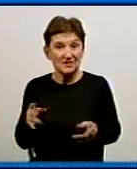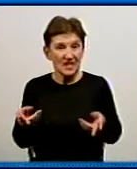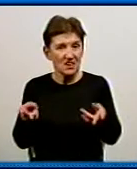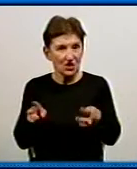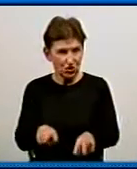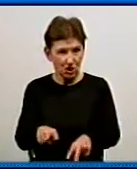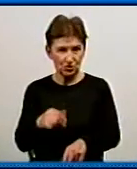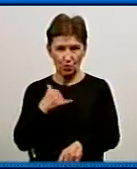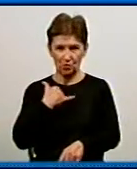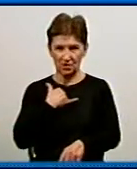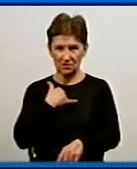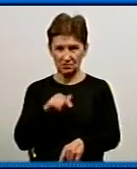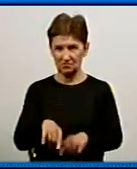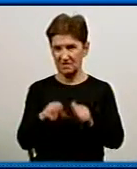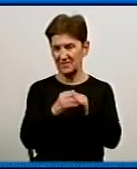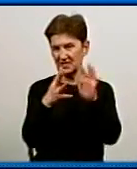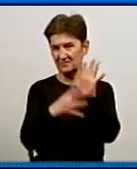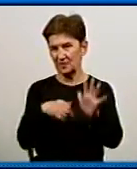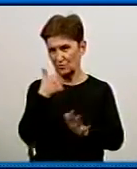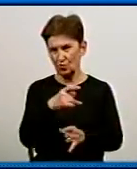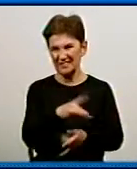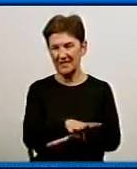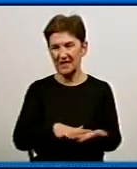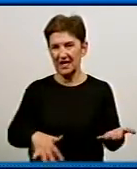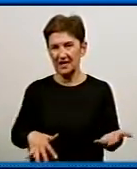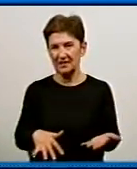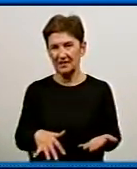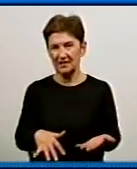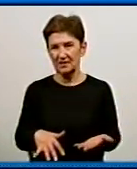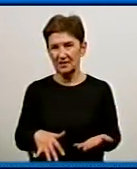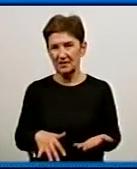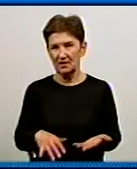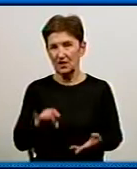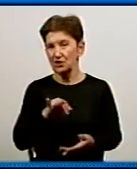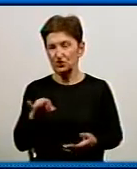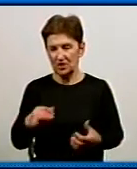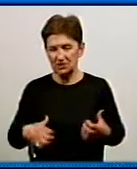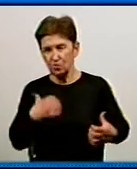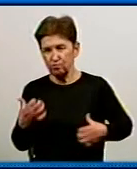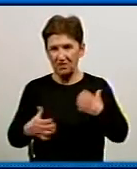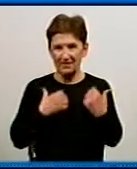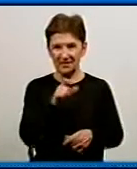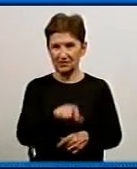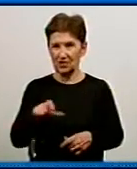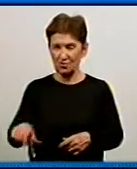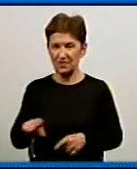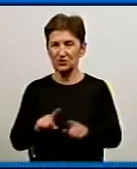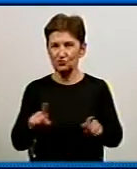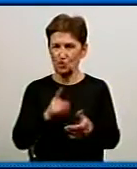у Кропивницькому у 2019 році і далі? Тобто ще турбуватися городянам про те, що є певні